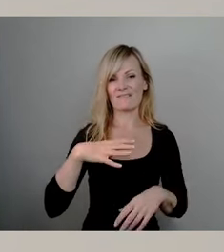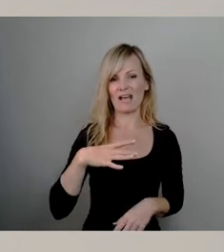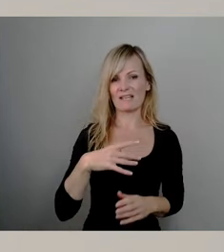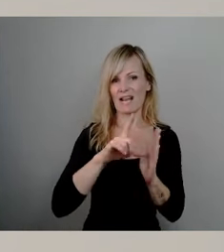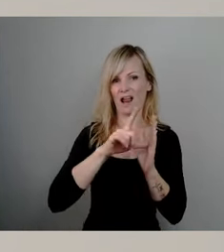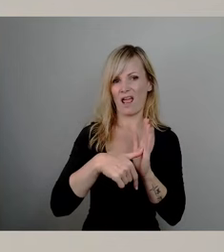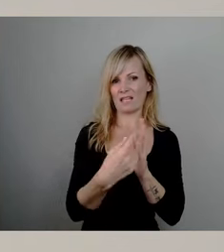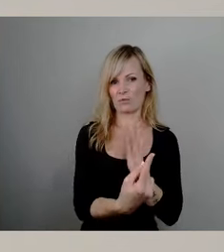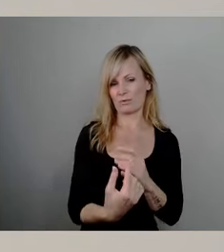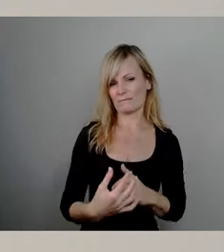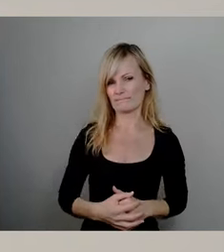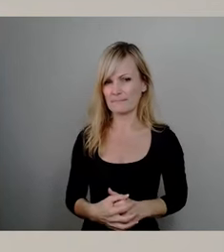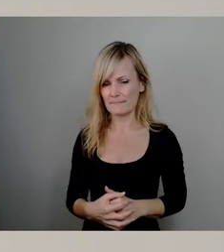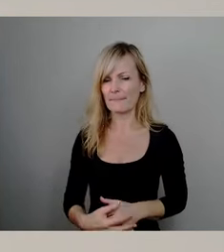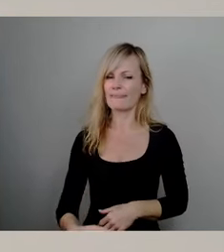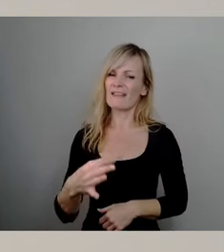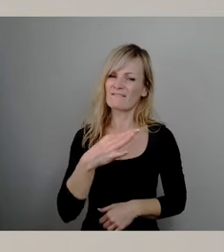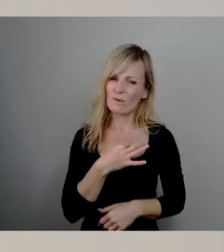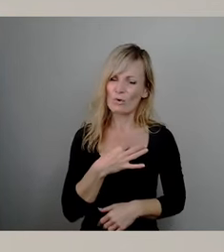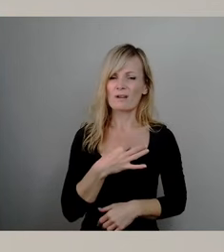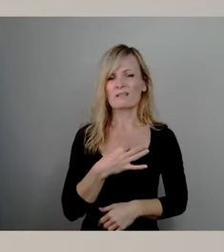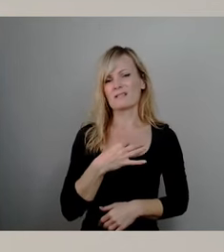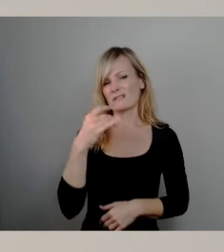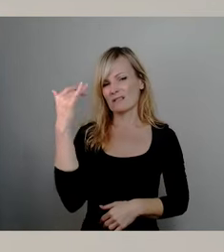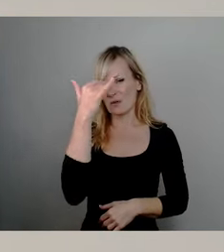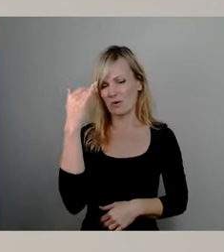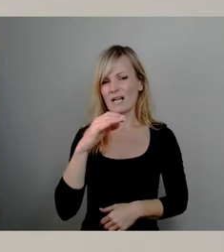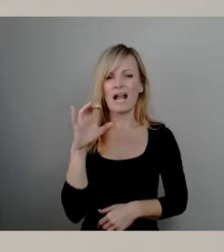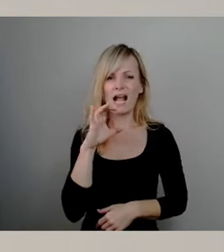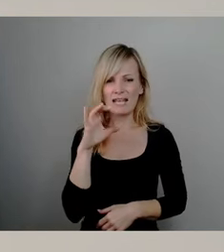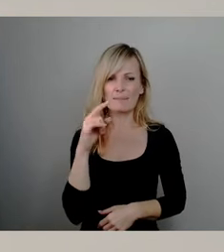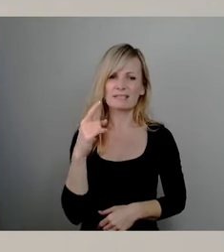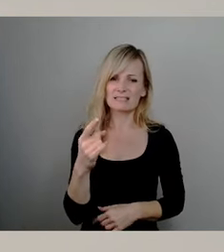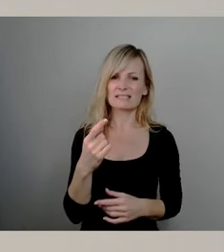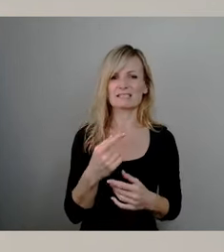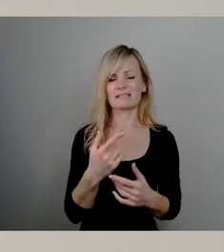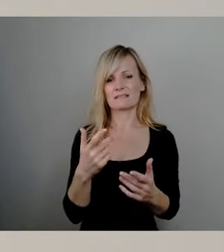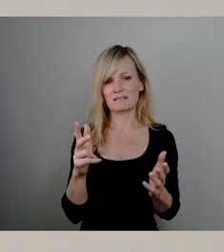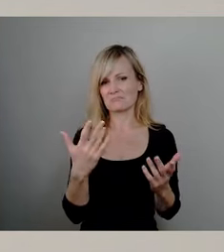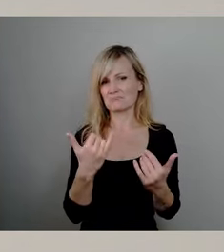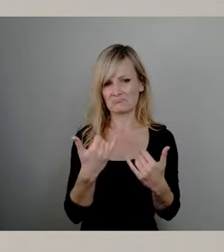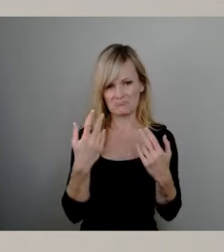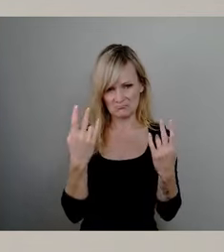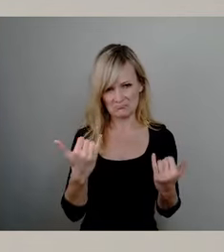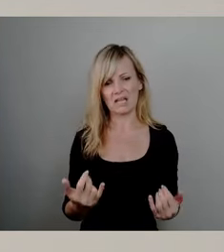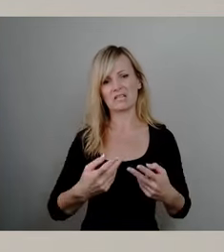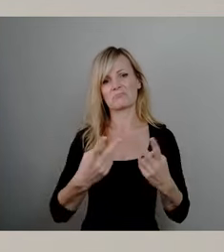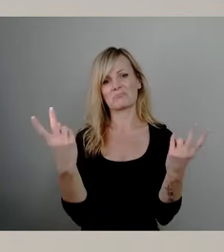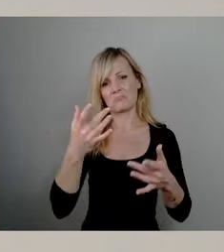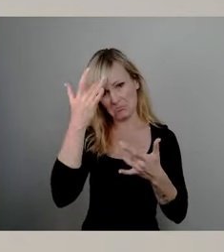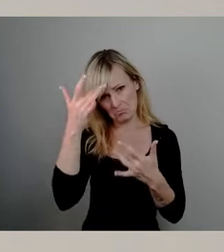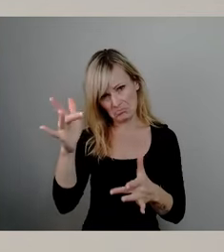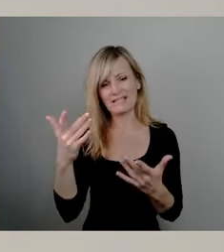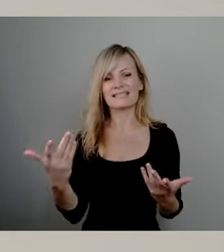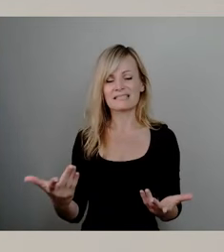Legalisierung von Cannabis und andere Unterstützungen, die zugesagt worden sind, bis